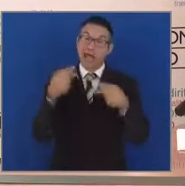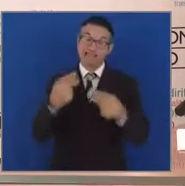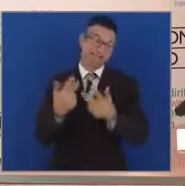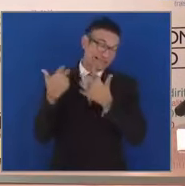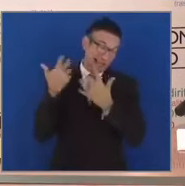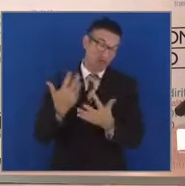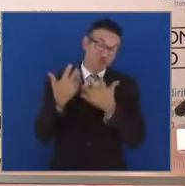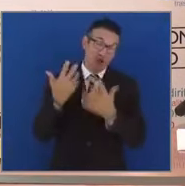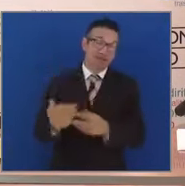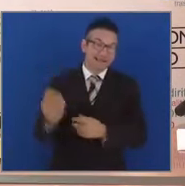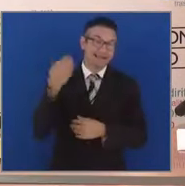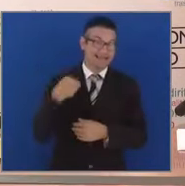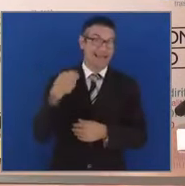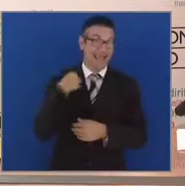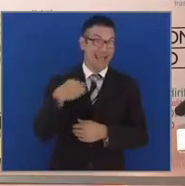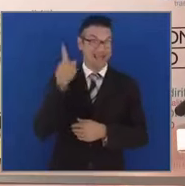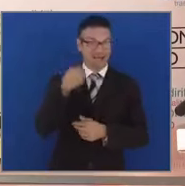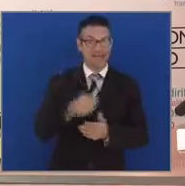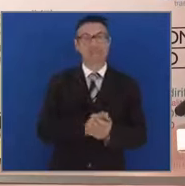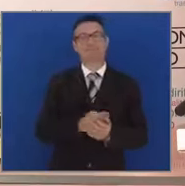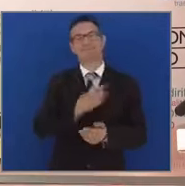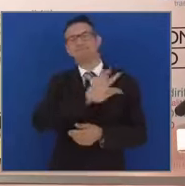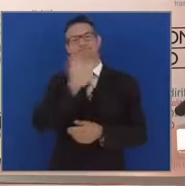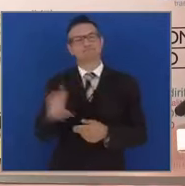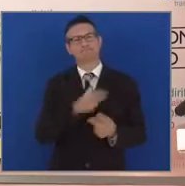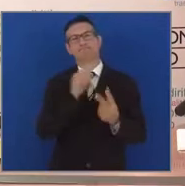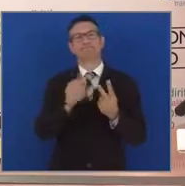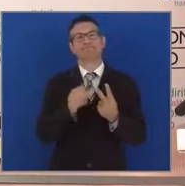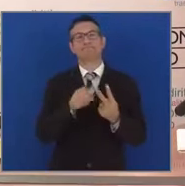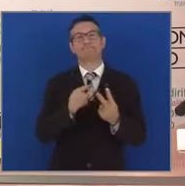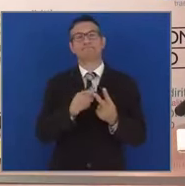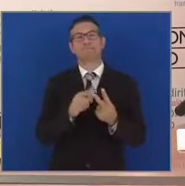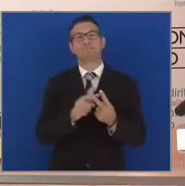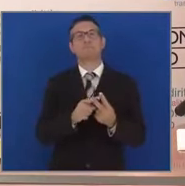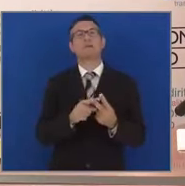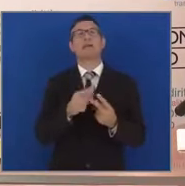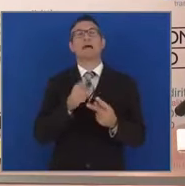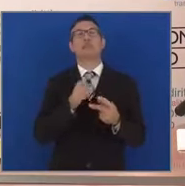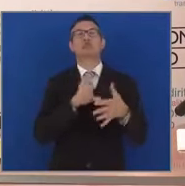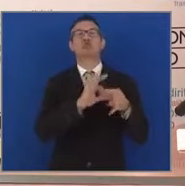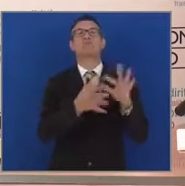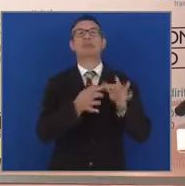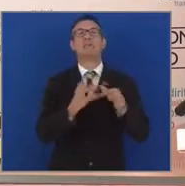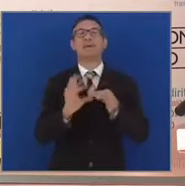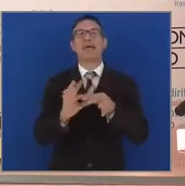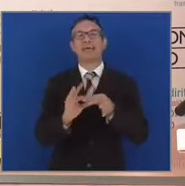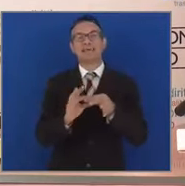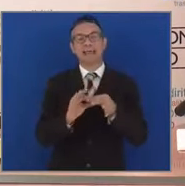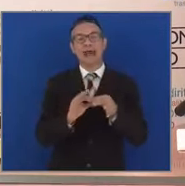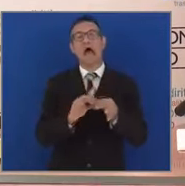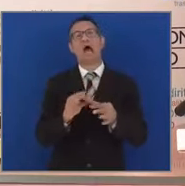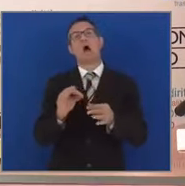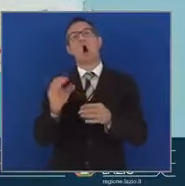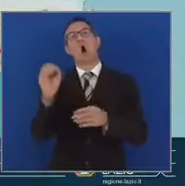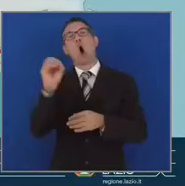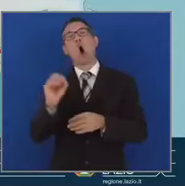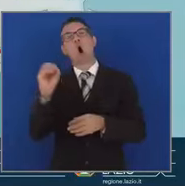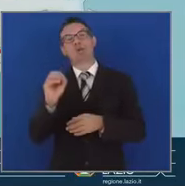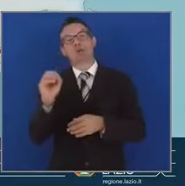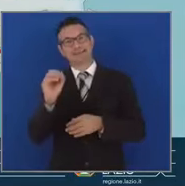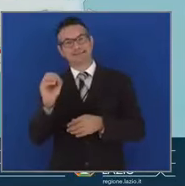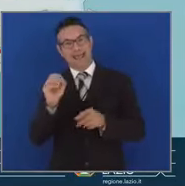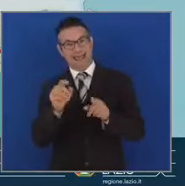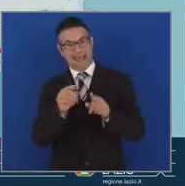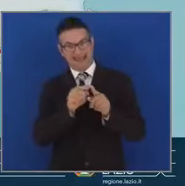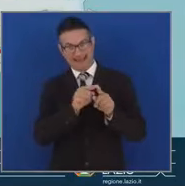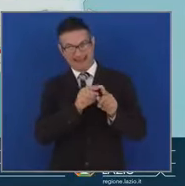L'altra grande trasversale è la Civitavecchia Orte, anche qui è un lavoro di una